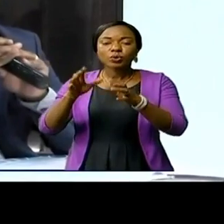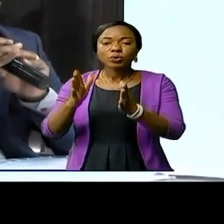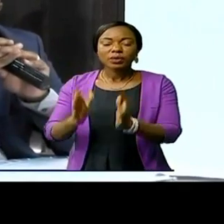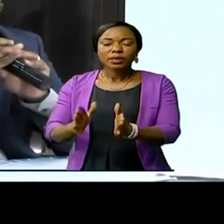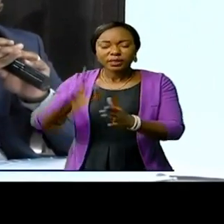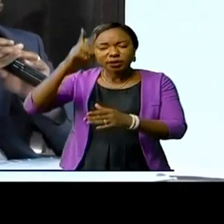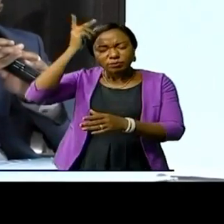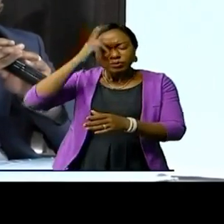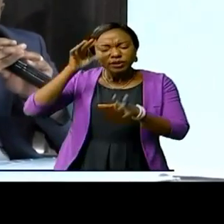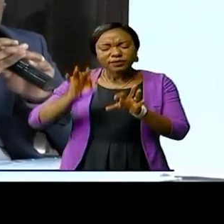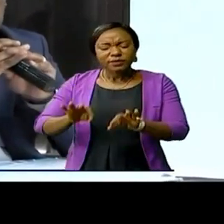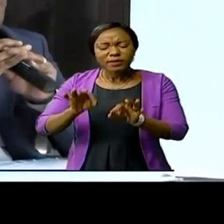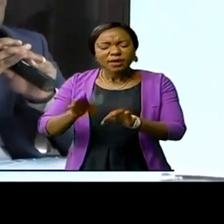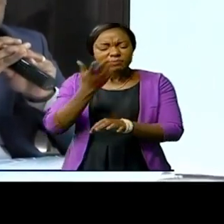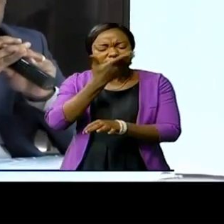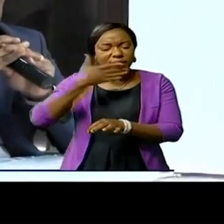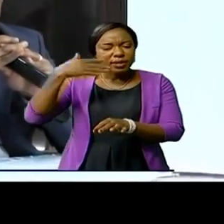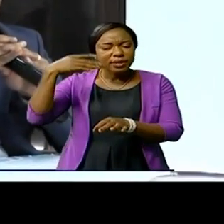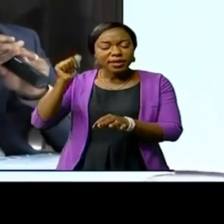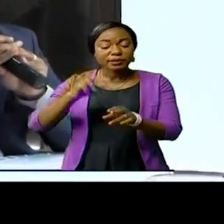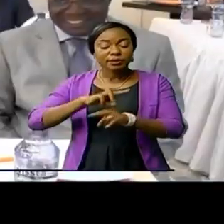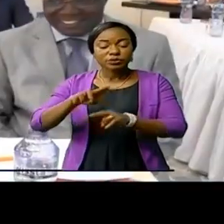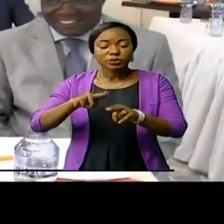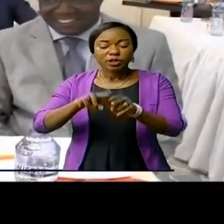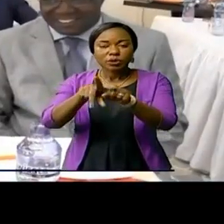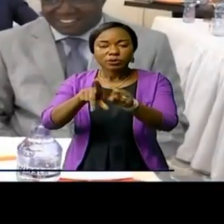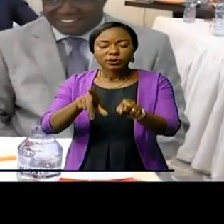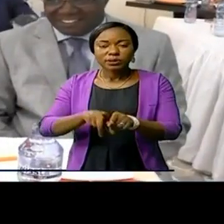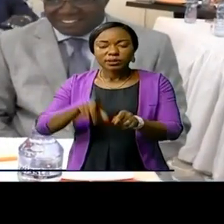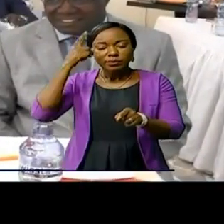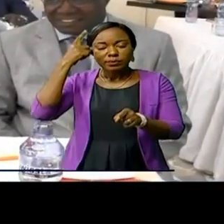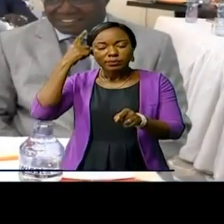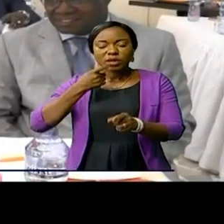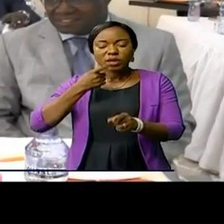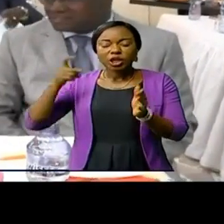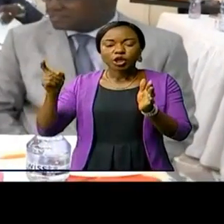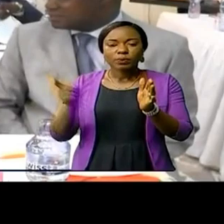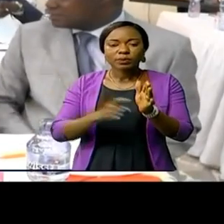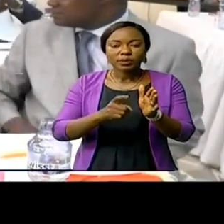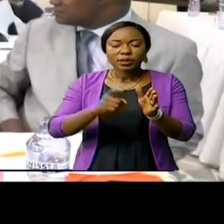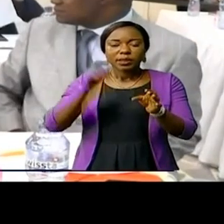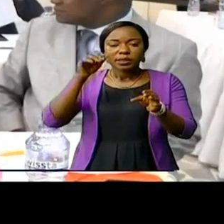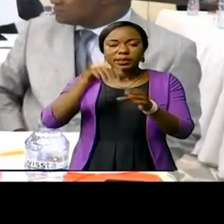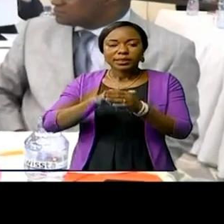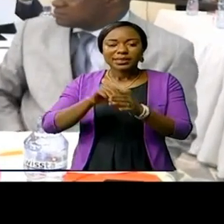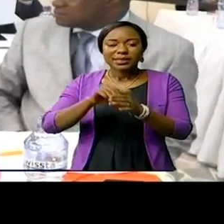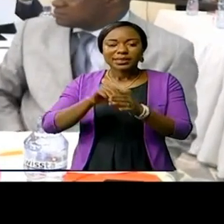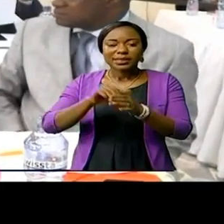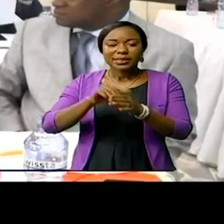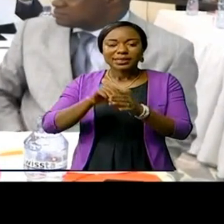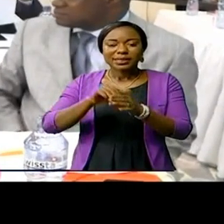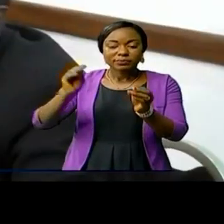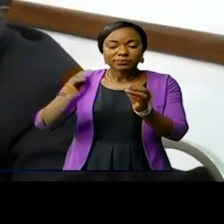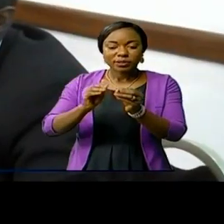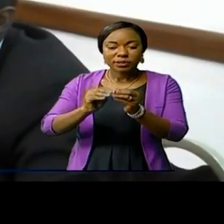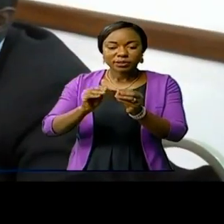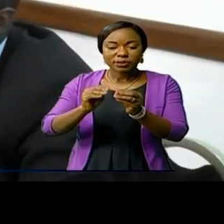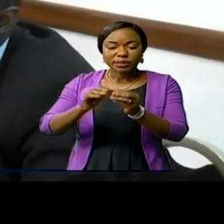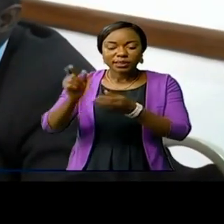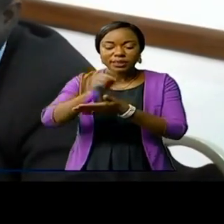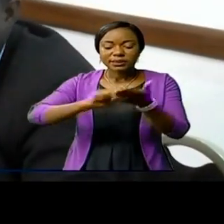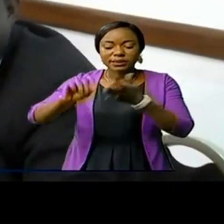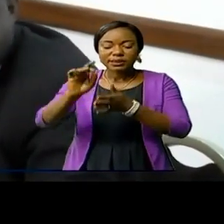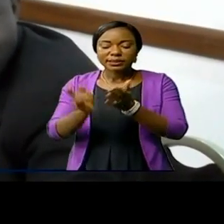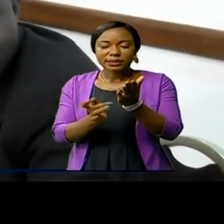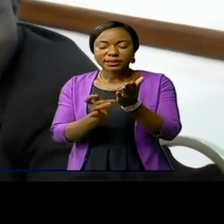politique foncière nationale et c'est conformément aux recommandations de la cinquième session de la cellule technique